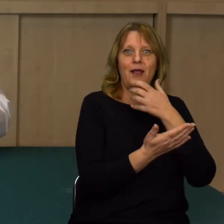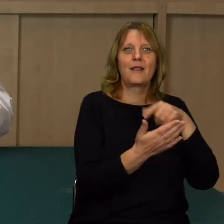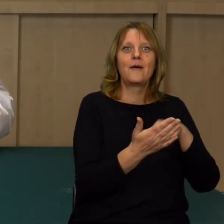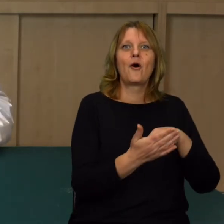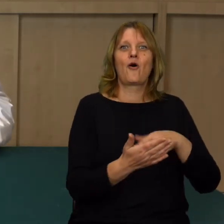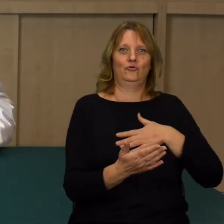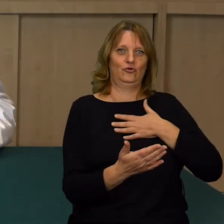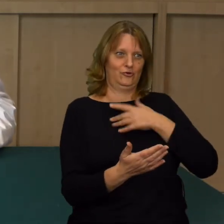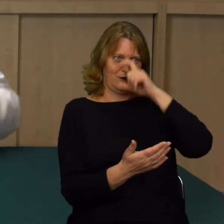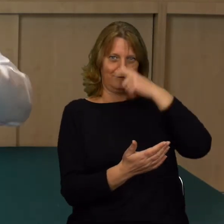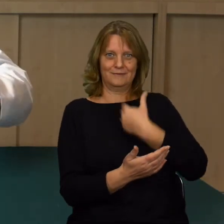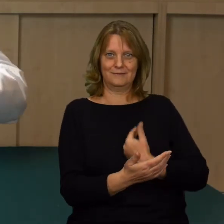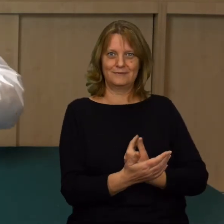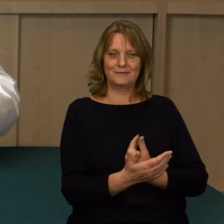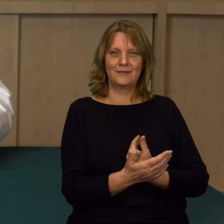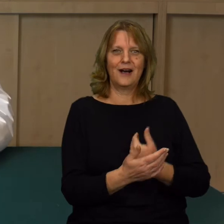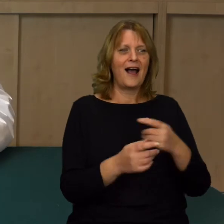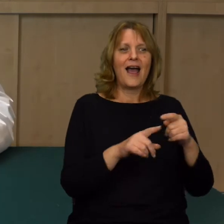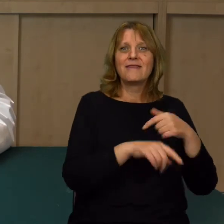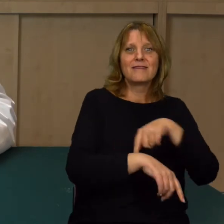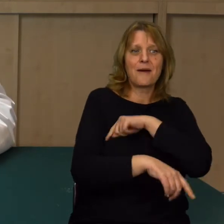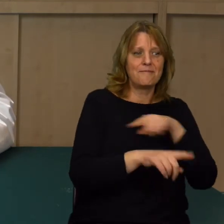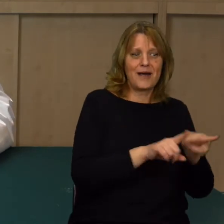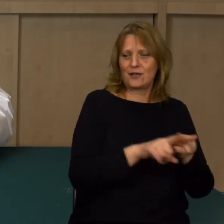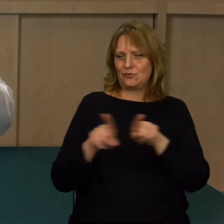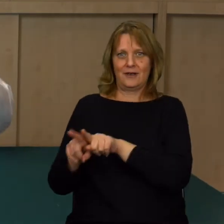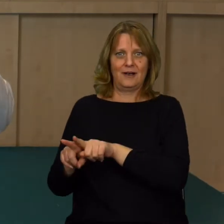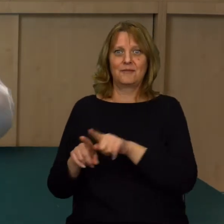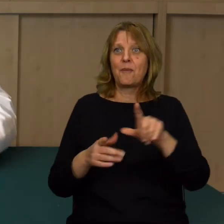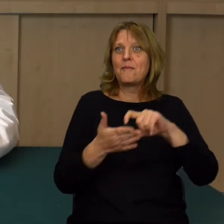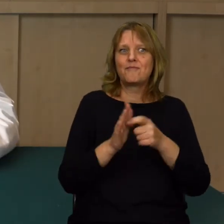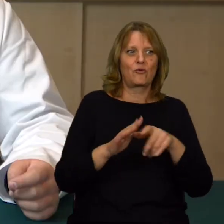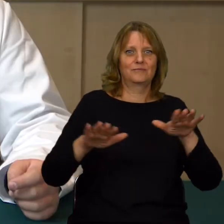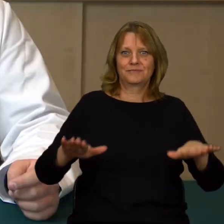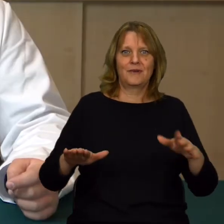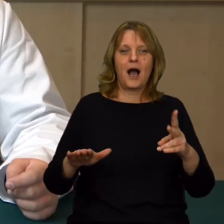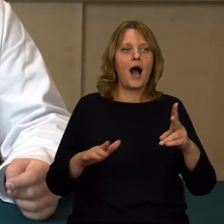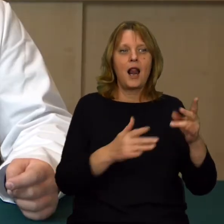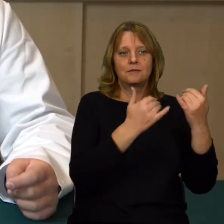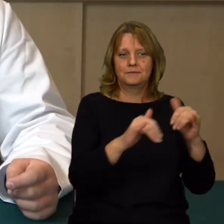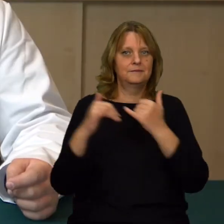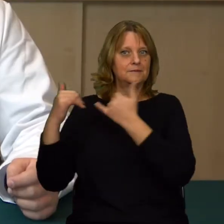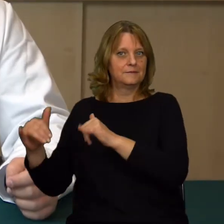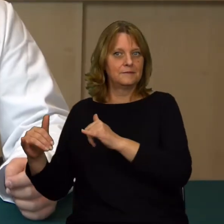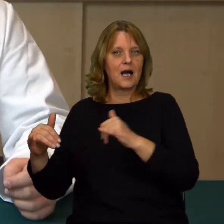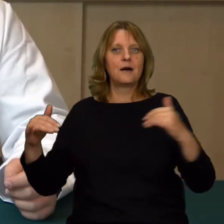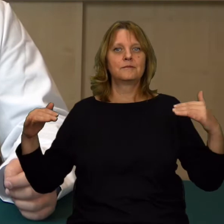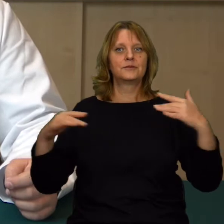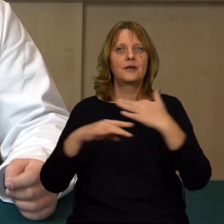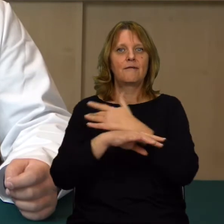jest to nasze odczucie. One miały tą samą temperaturę. Były w tym samym pomieszczeniu. Jednak różnią się